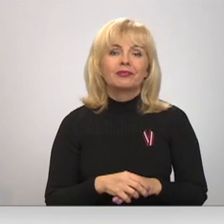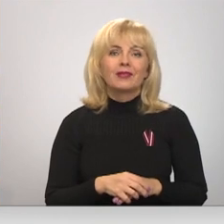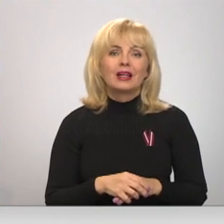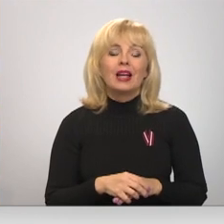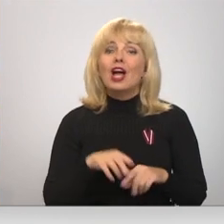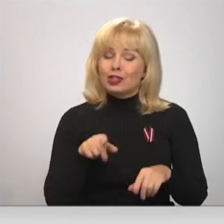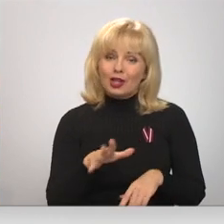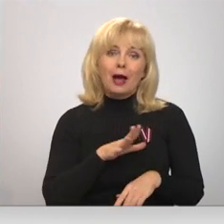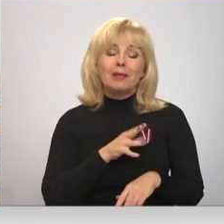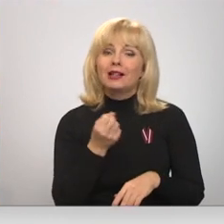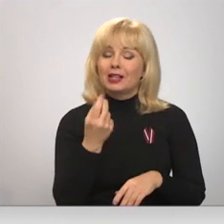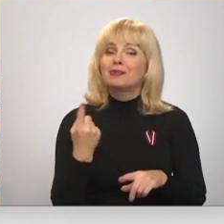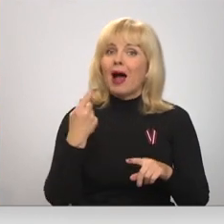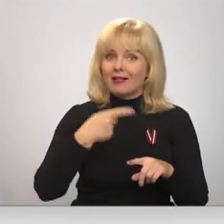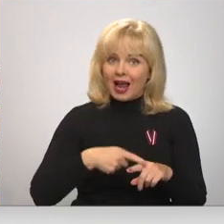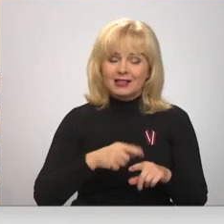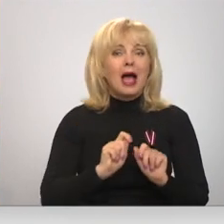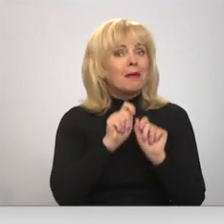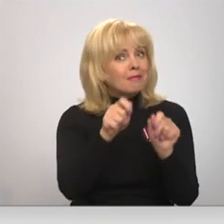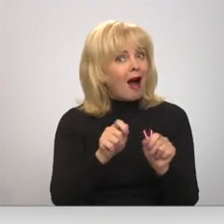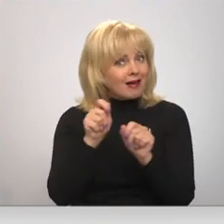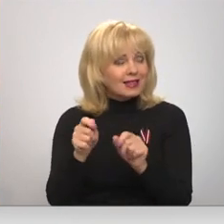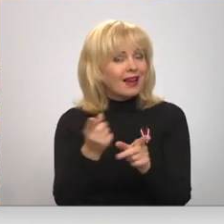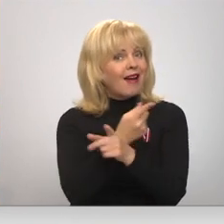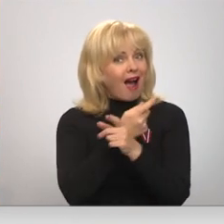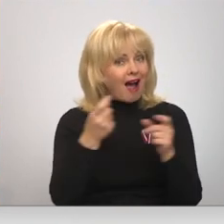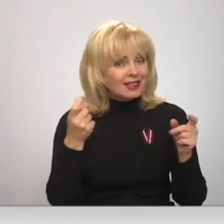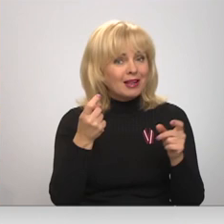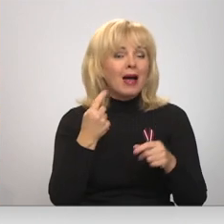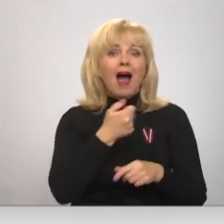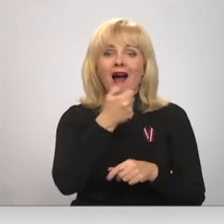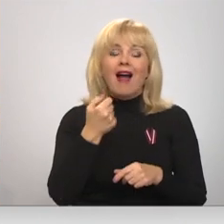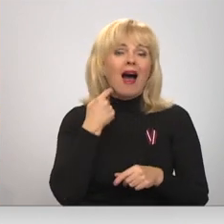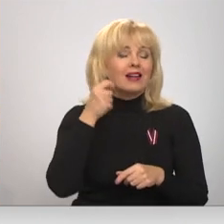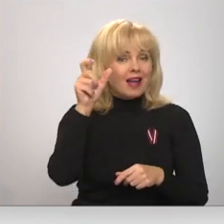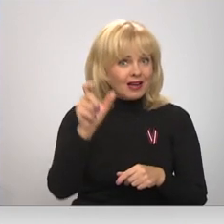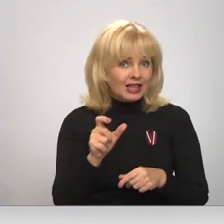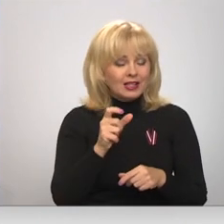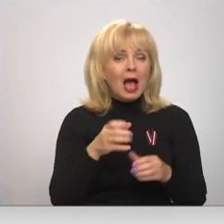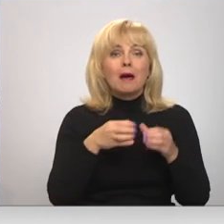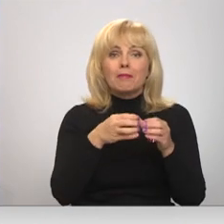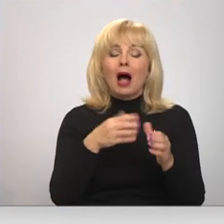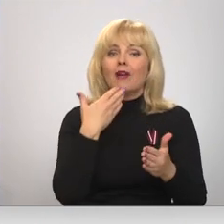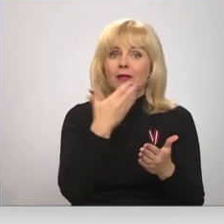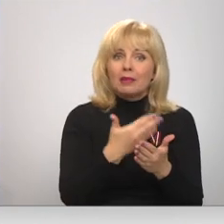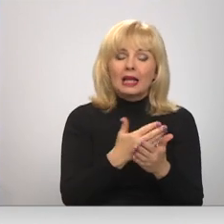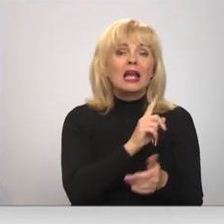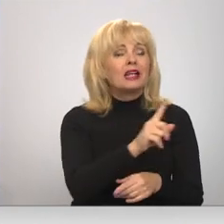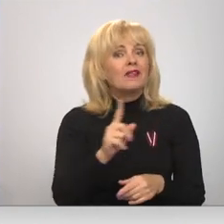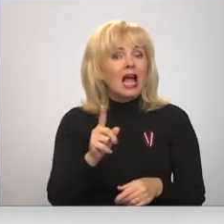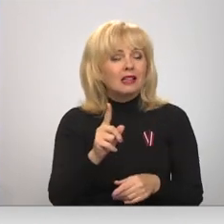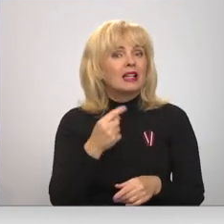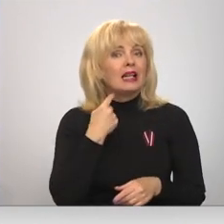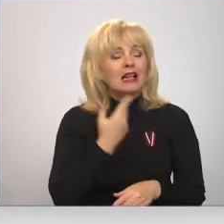Šī bija 13. reizi, ka tiek pasniegta atzinība gada rīdzinieks. Pretendents balvai var pieteikt ik viens Rīgas iedzīvotājs.